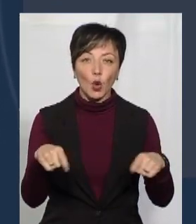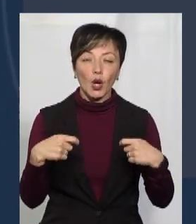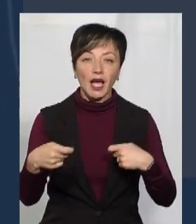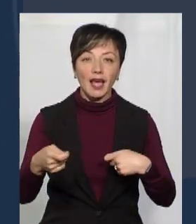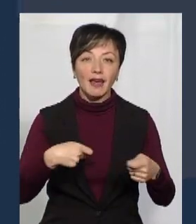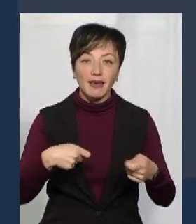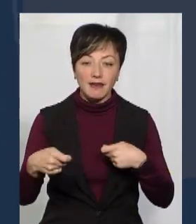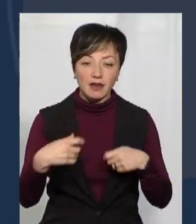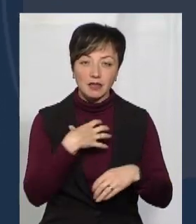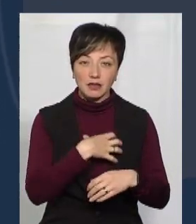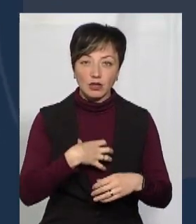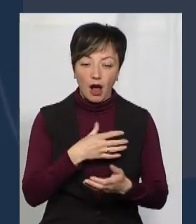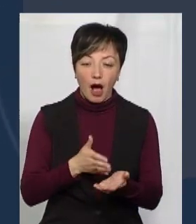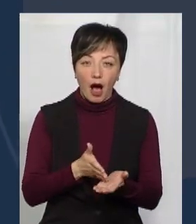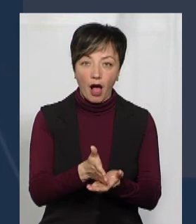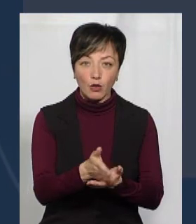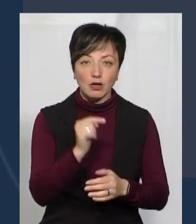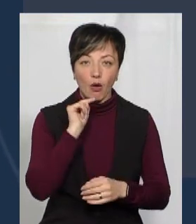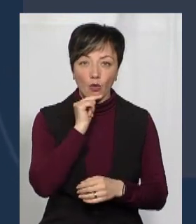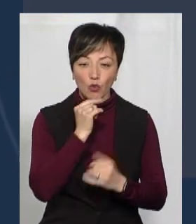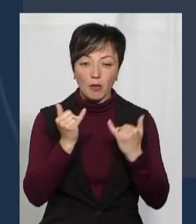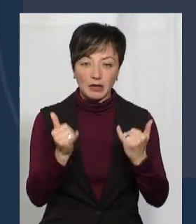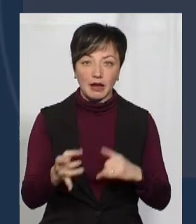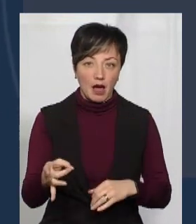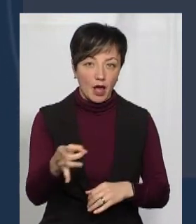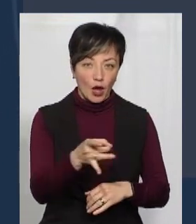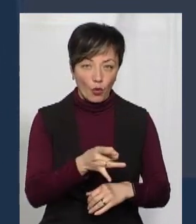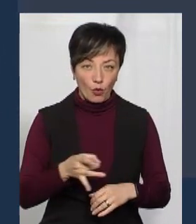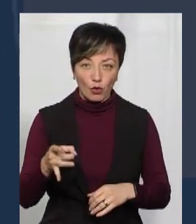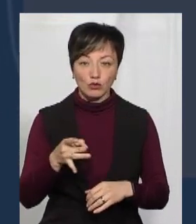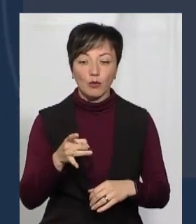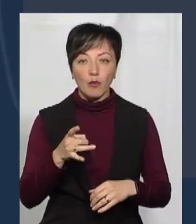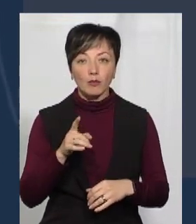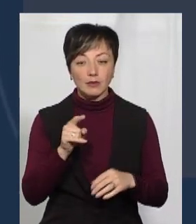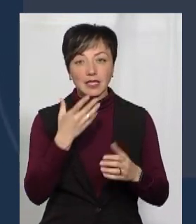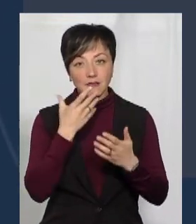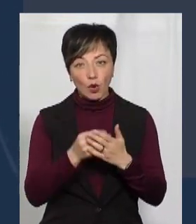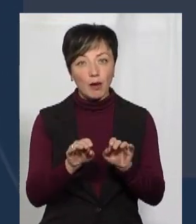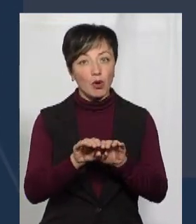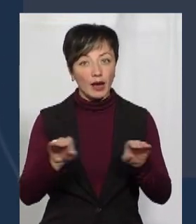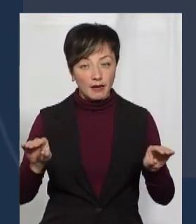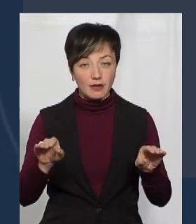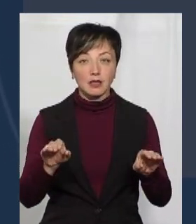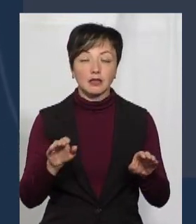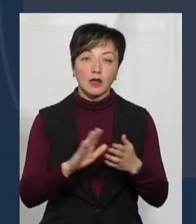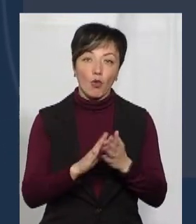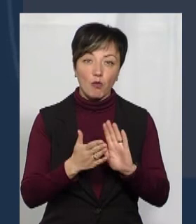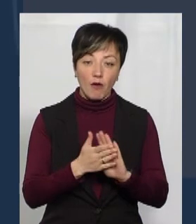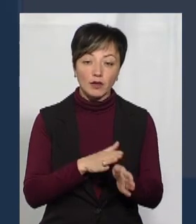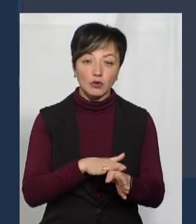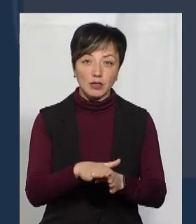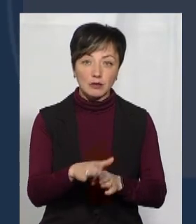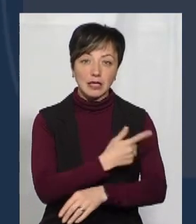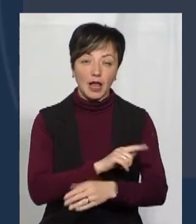як одної з стратегічних гаузі економіки для регіону, щоб вони на своєму рівні за умови дотримання